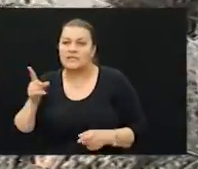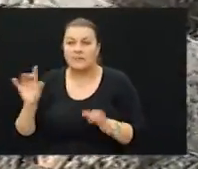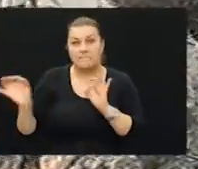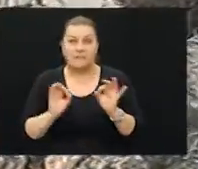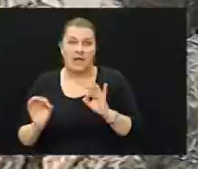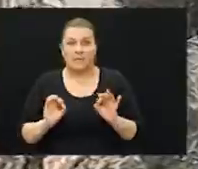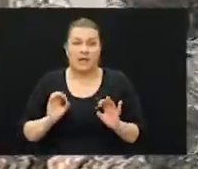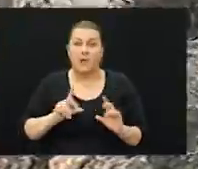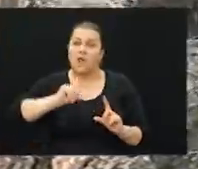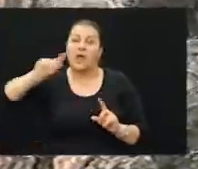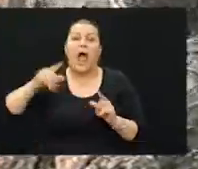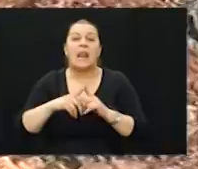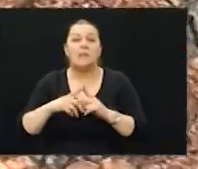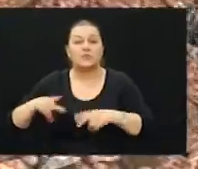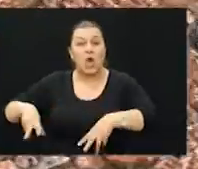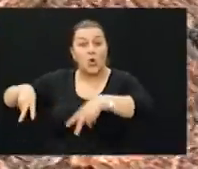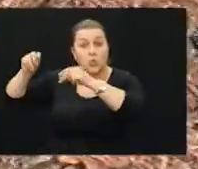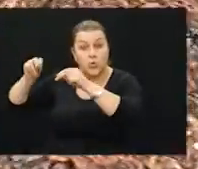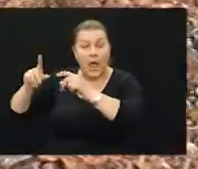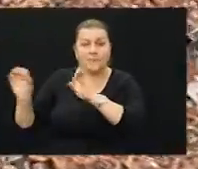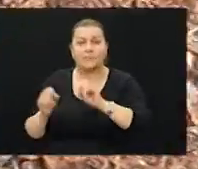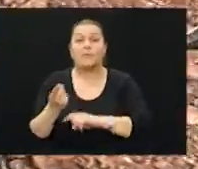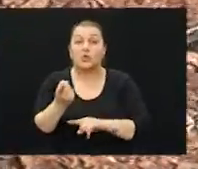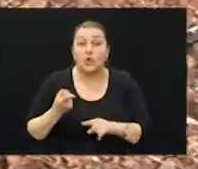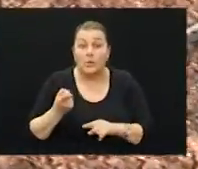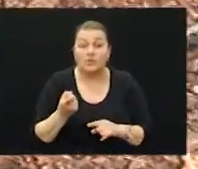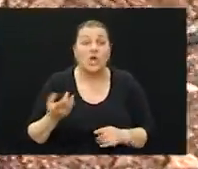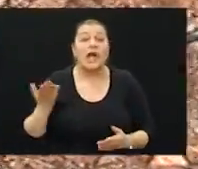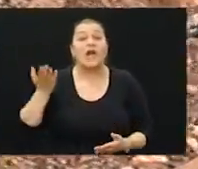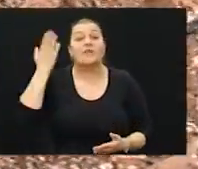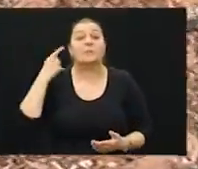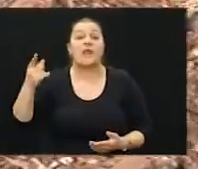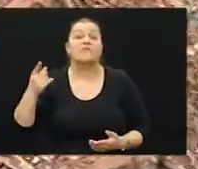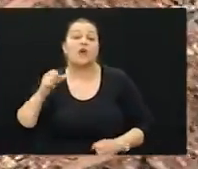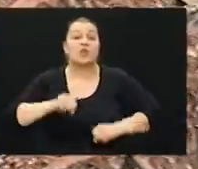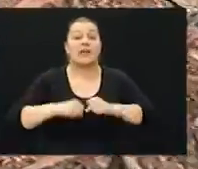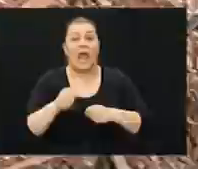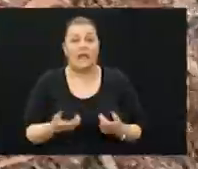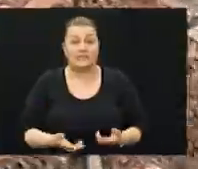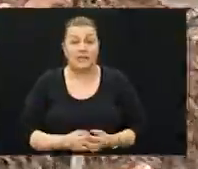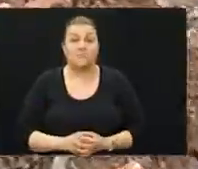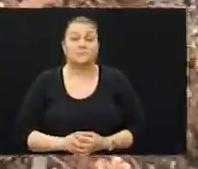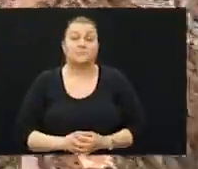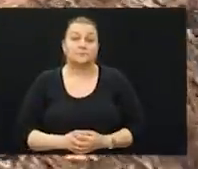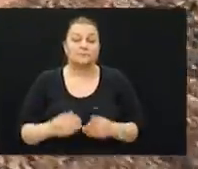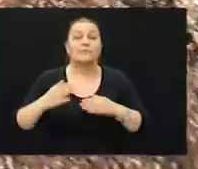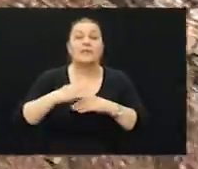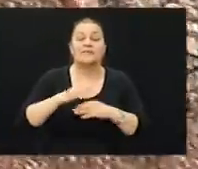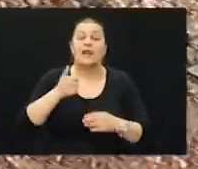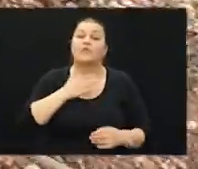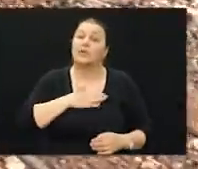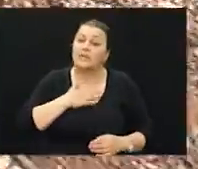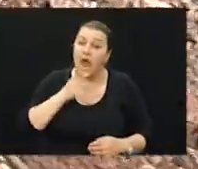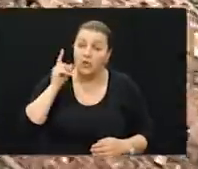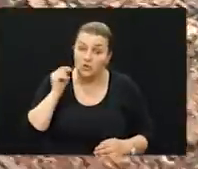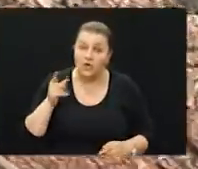prema Alebića Kuli, da dovlaće brojno topništvo. Kakva je bila vaša tada reakcija i odgovora? Zdravko je dragi čovjek koji je